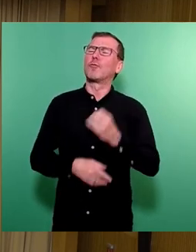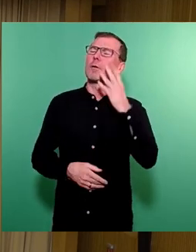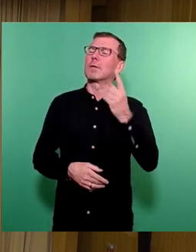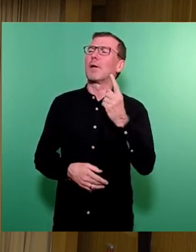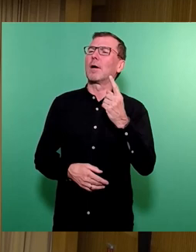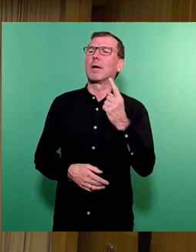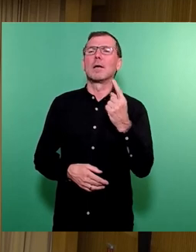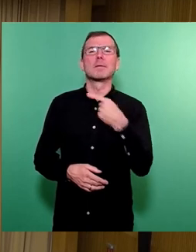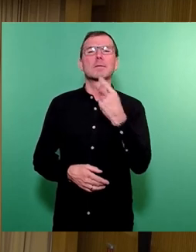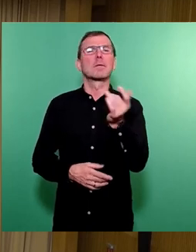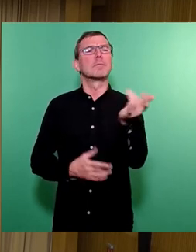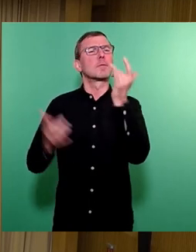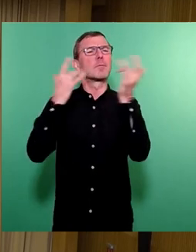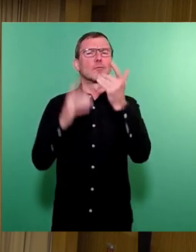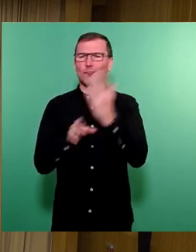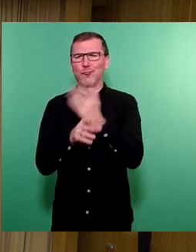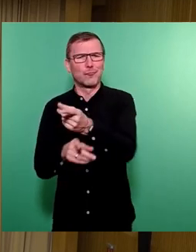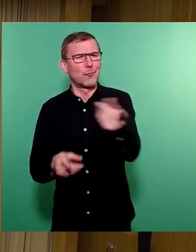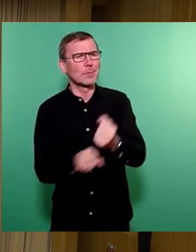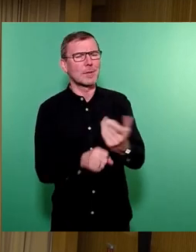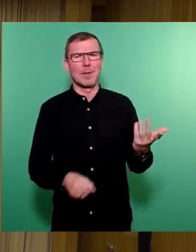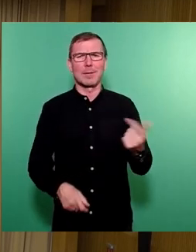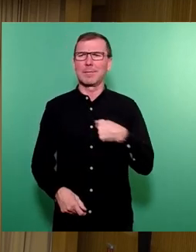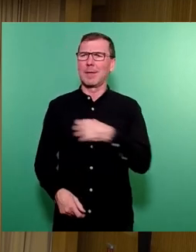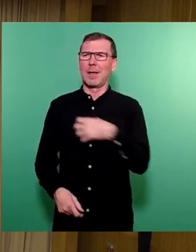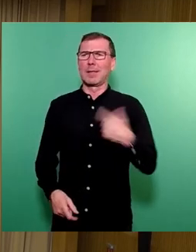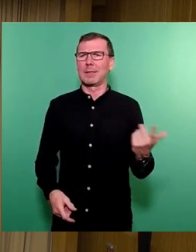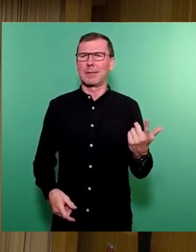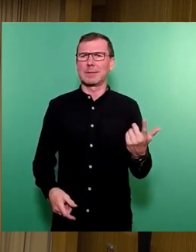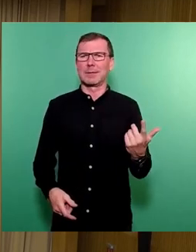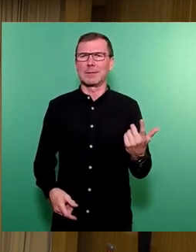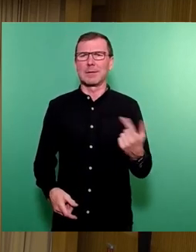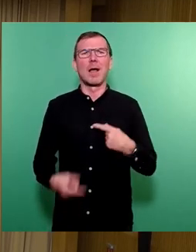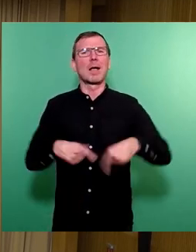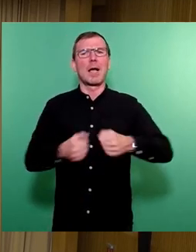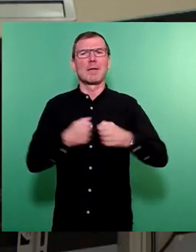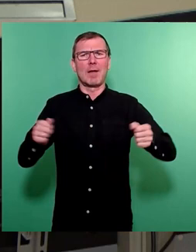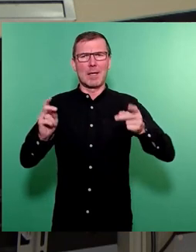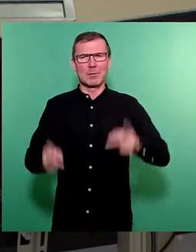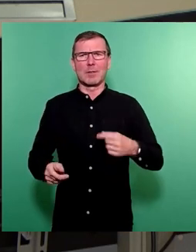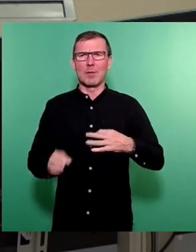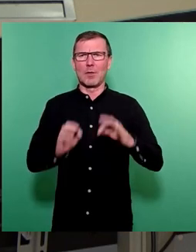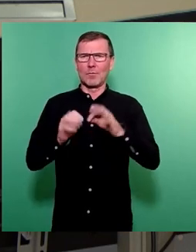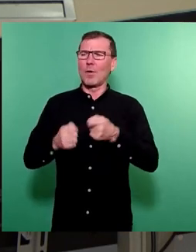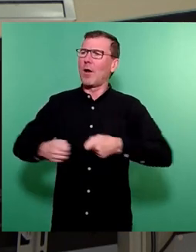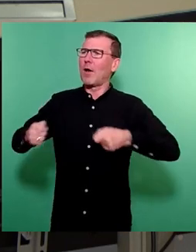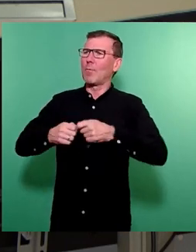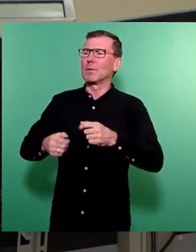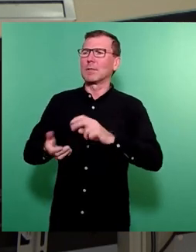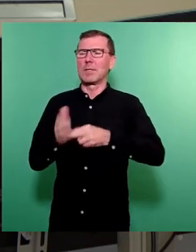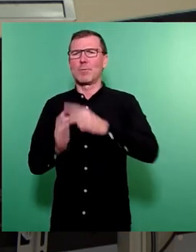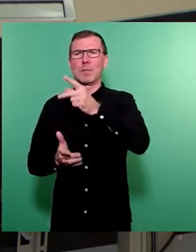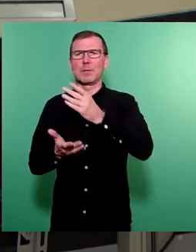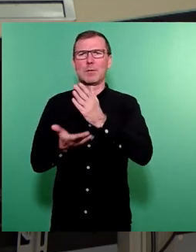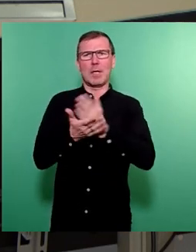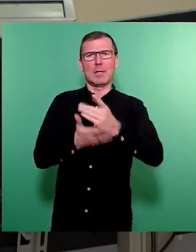entgegenhalten und haben es auch schon gemacht, dass wir hier in Dresden als kreisfreie Stadt für die großen bundes- und landespolitischen Entscheidungen im